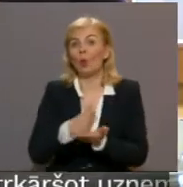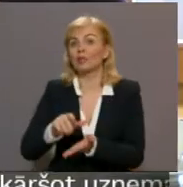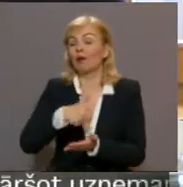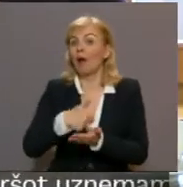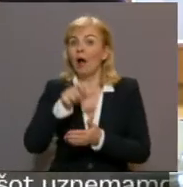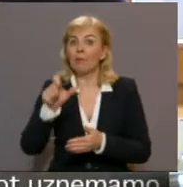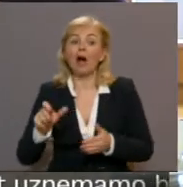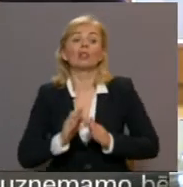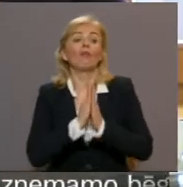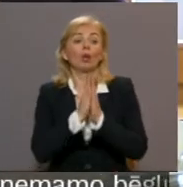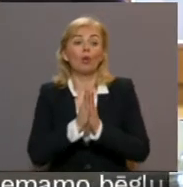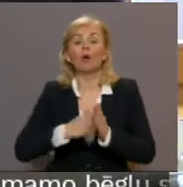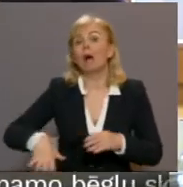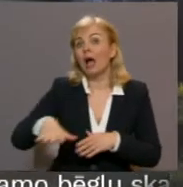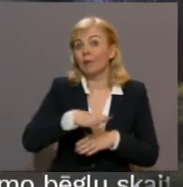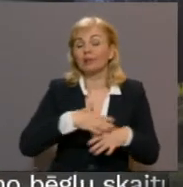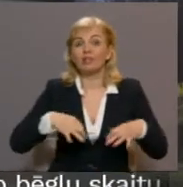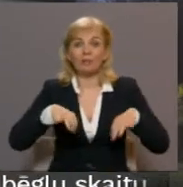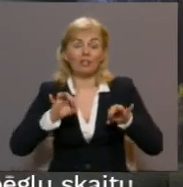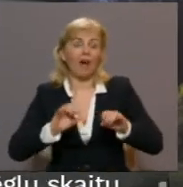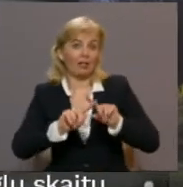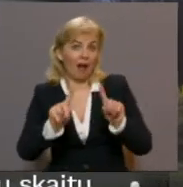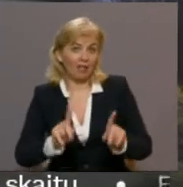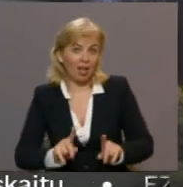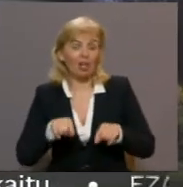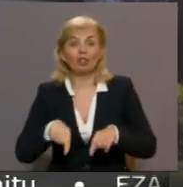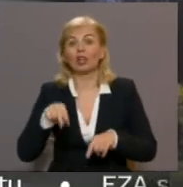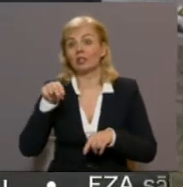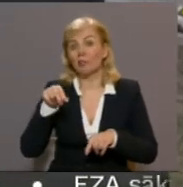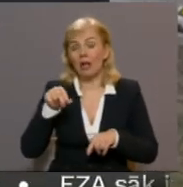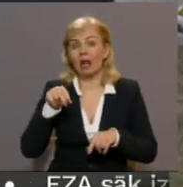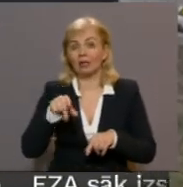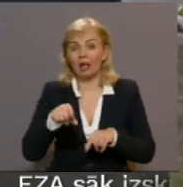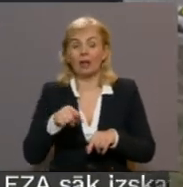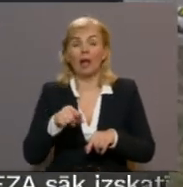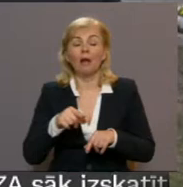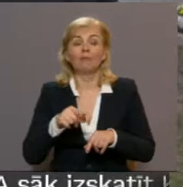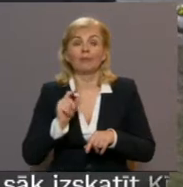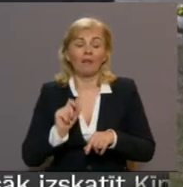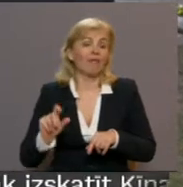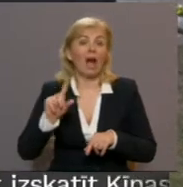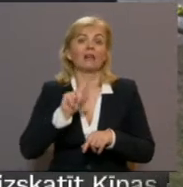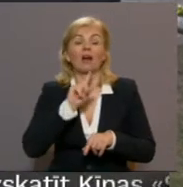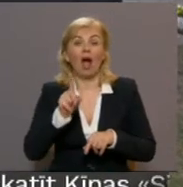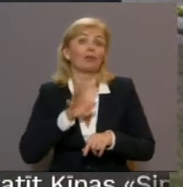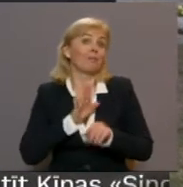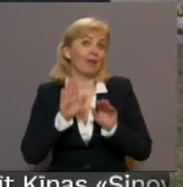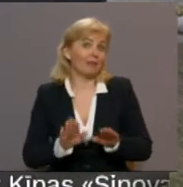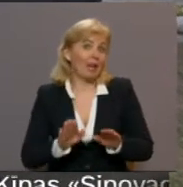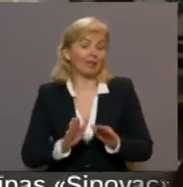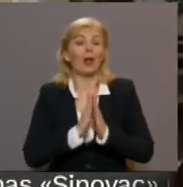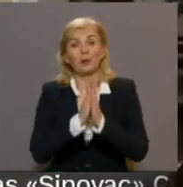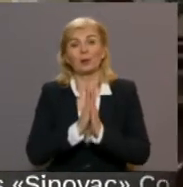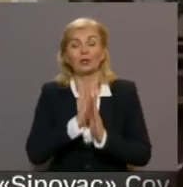lai lūktos par visiem svarīgām lietām. Mums arī šeit smiltenē pirms vairākā gada šeit bija vietējās lūkšanu